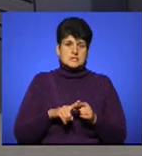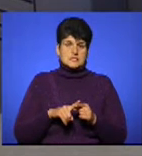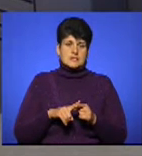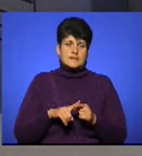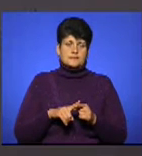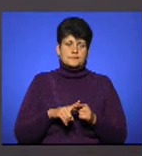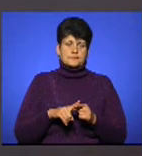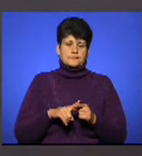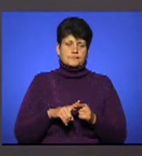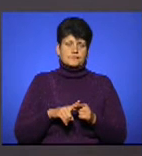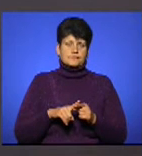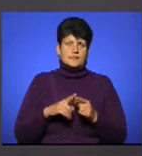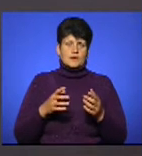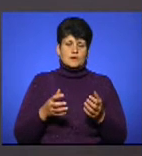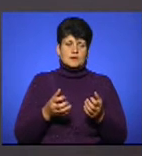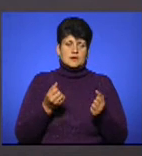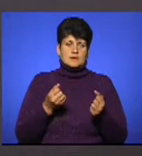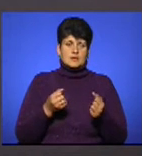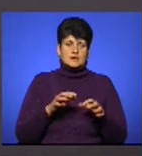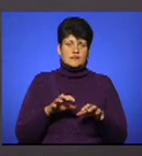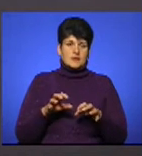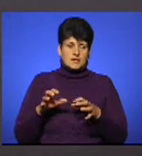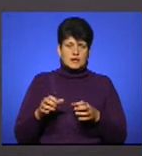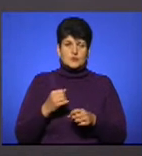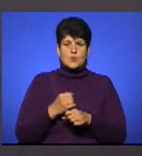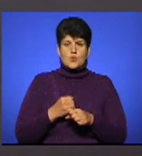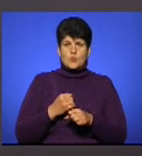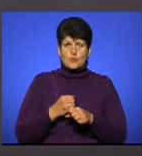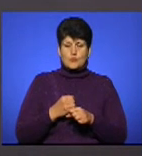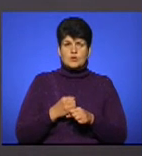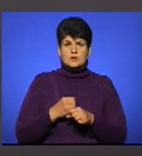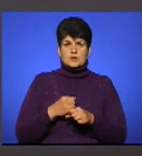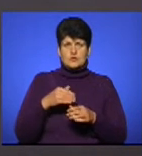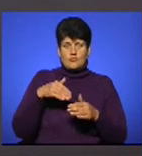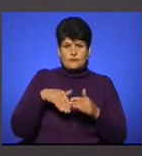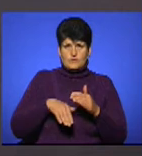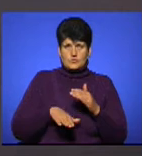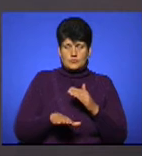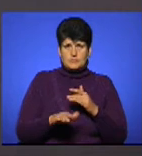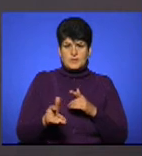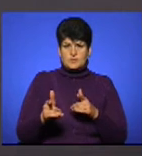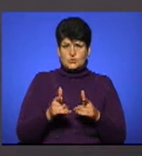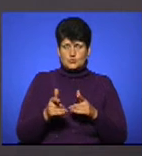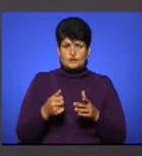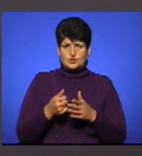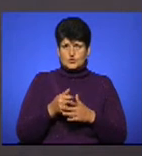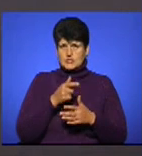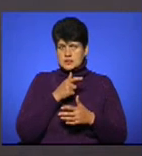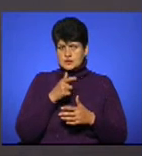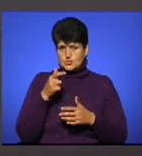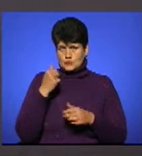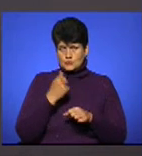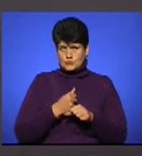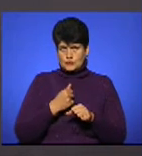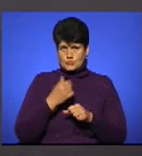утриманню тварин, роботи в льосі, наприклад, при підготовці до сезону, коли ми туди